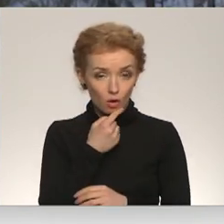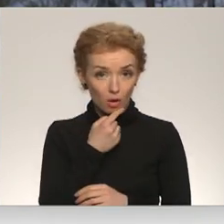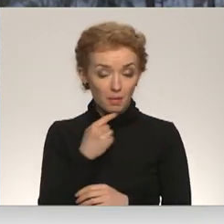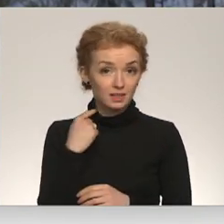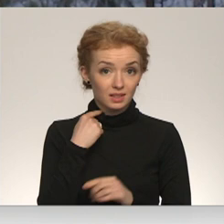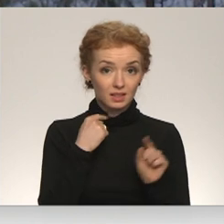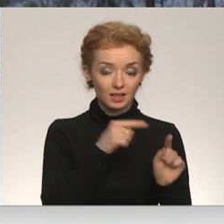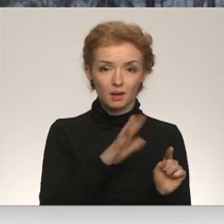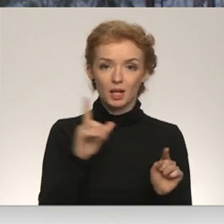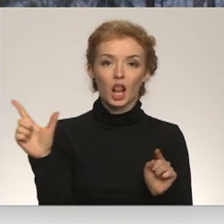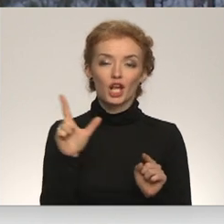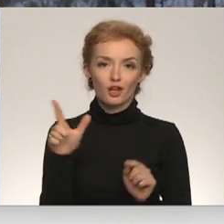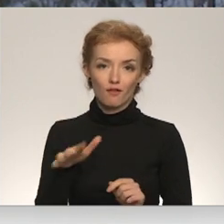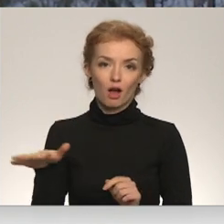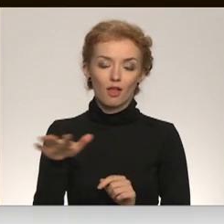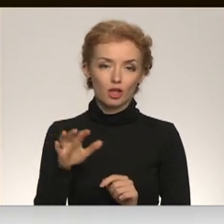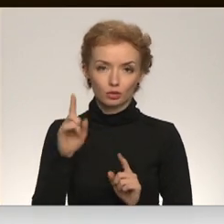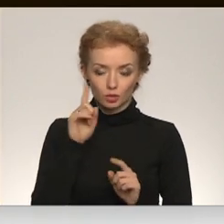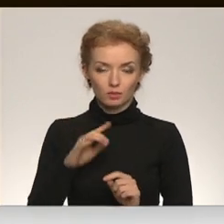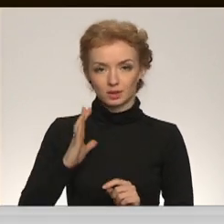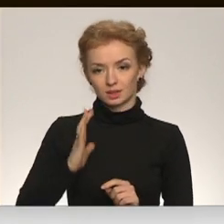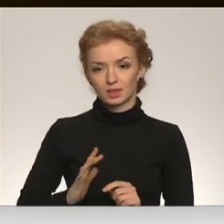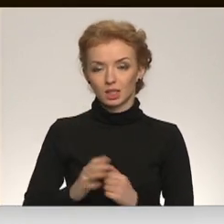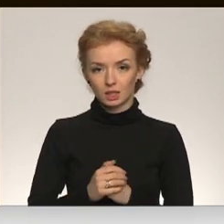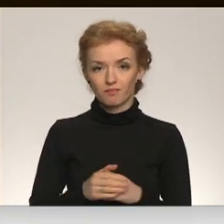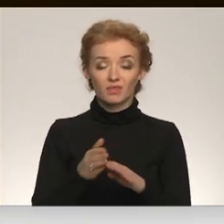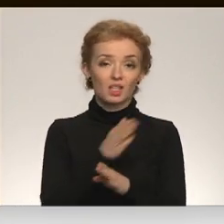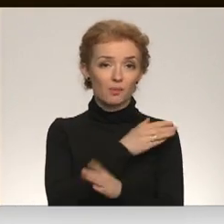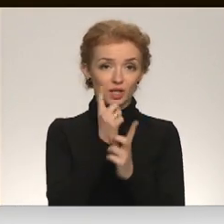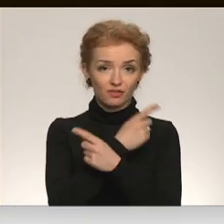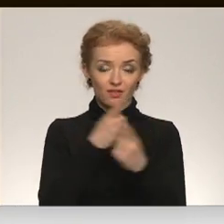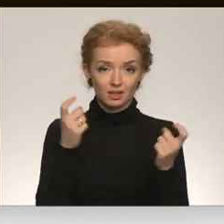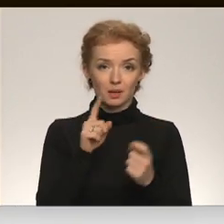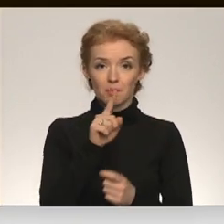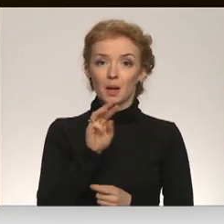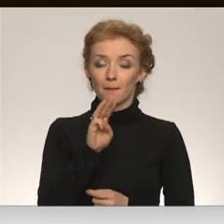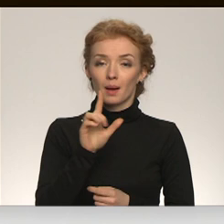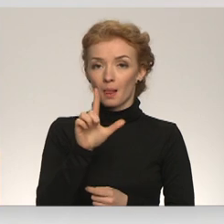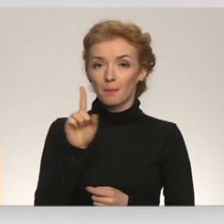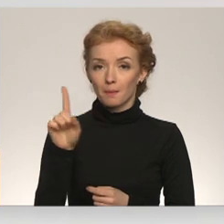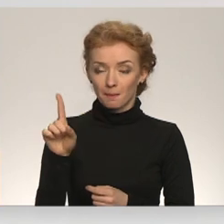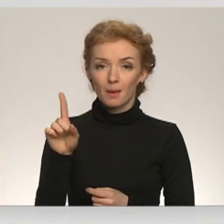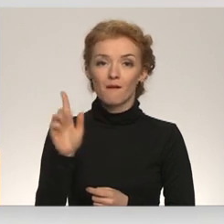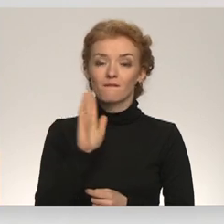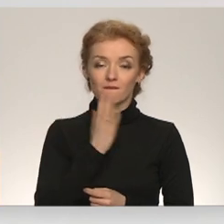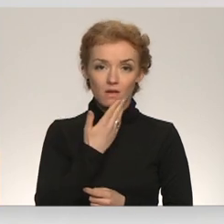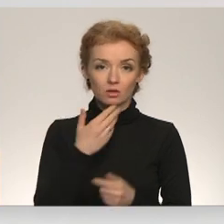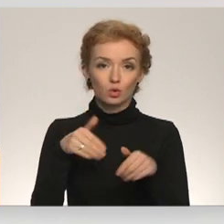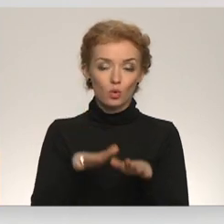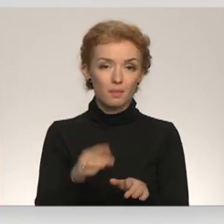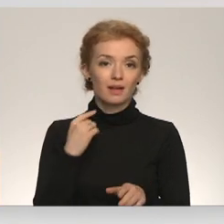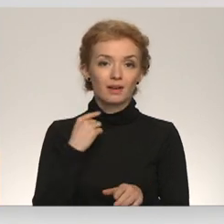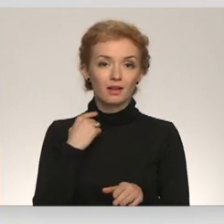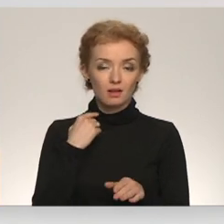bet Līvānieši, protams, no tā cietīs. Jau iepriekš vēstīts, Pilsvonības un migrācijas lietu pārvalde vasarā nolēma